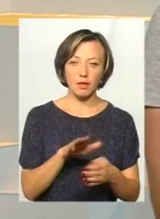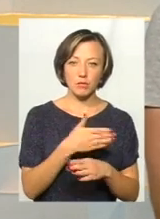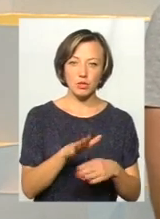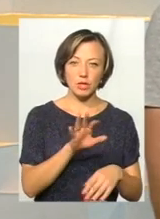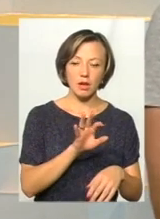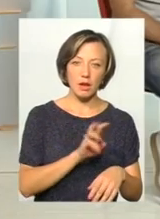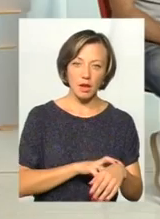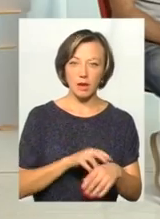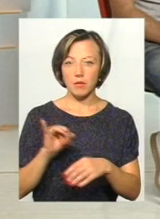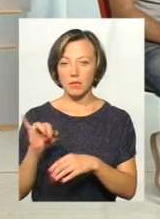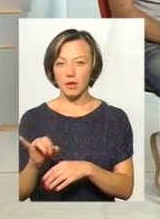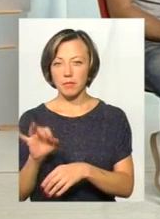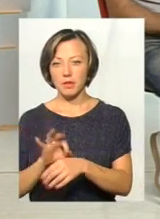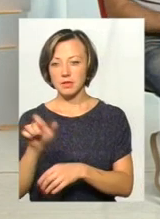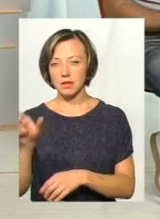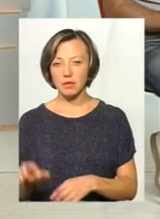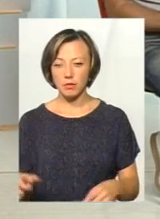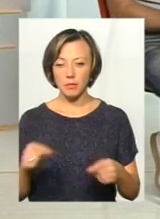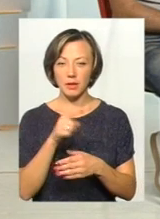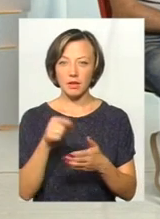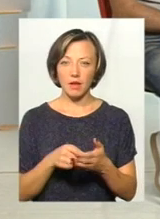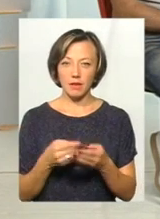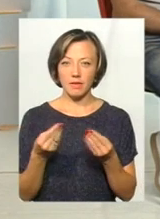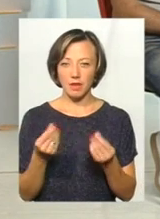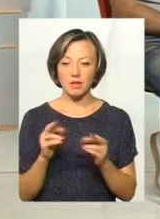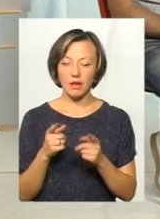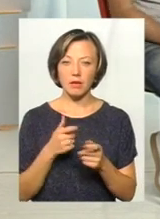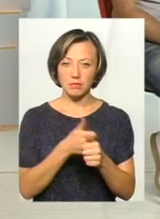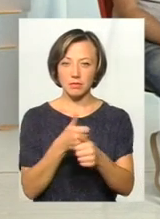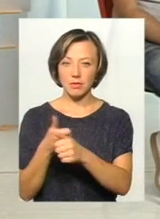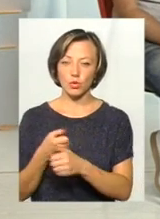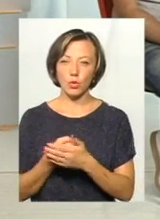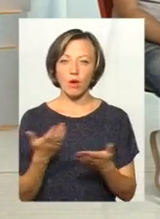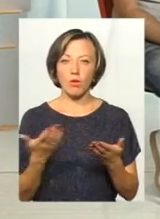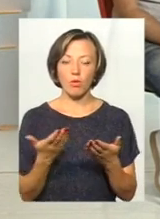питання чисто фінансове, як і за пацієнтом, додати гроші до якого лікаря.